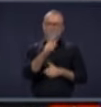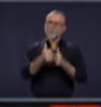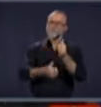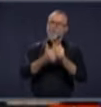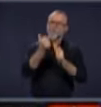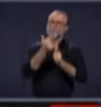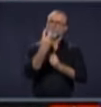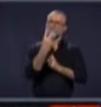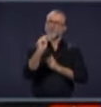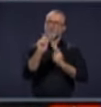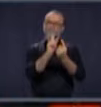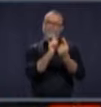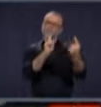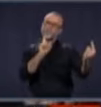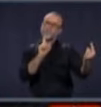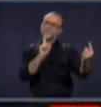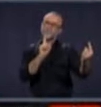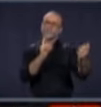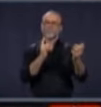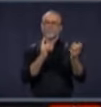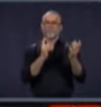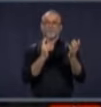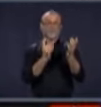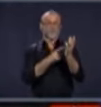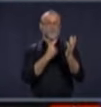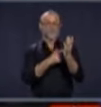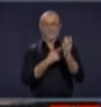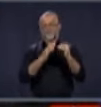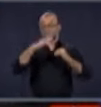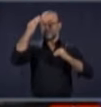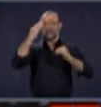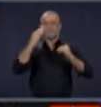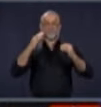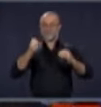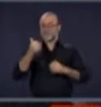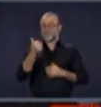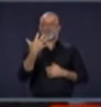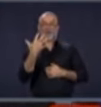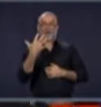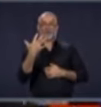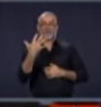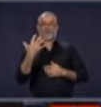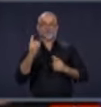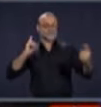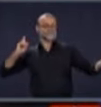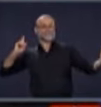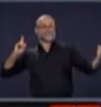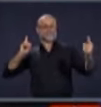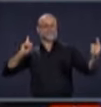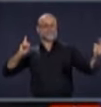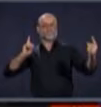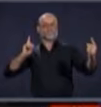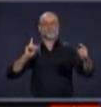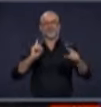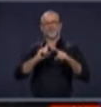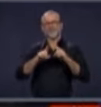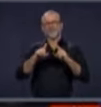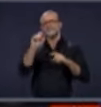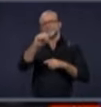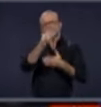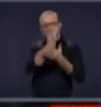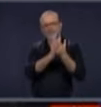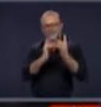respectaient la distance. Deux mètres, parfois, même, il y avait peut-être cinq ou même dix personnes,